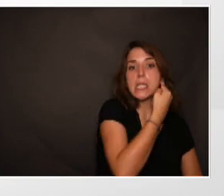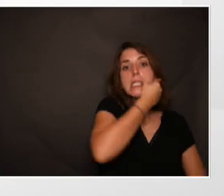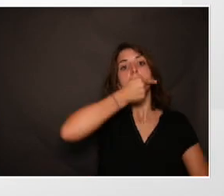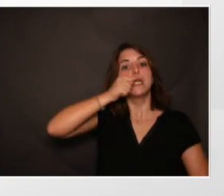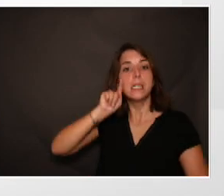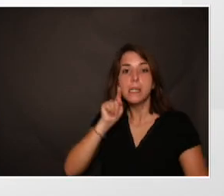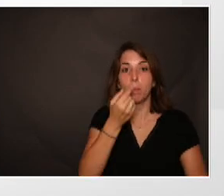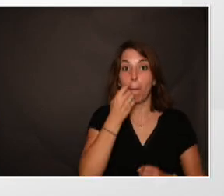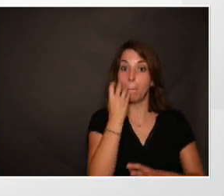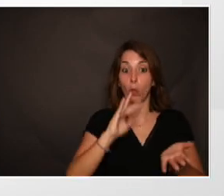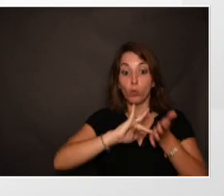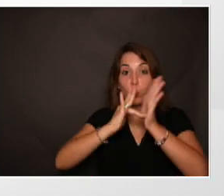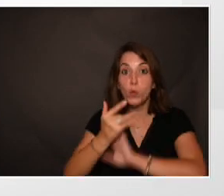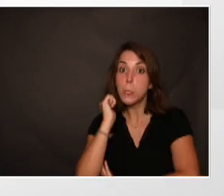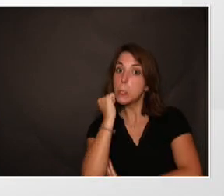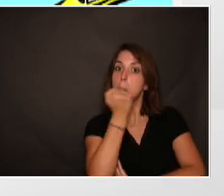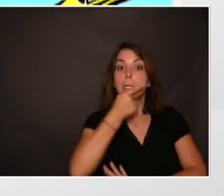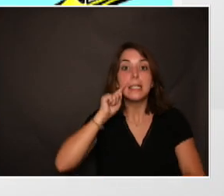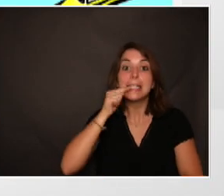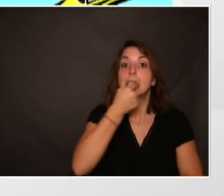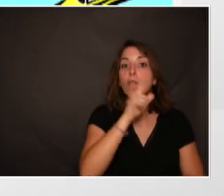soient bien brossées sans en oublier.